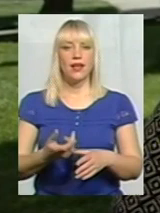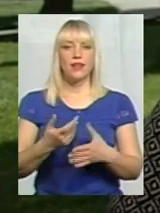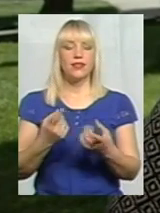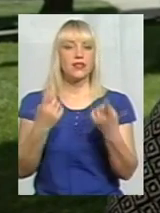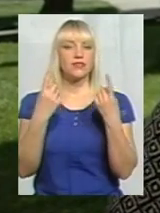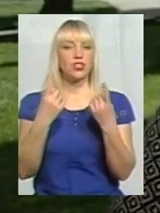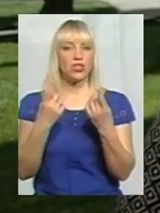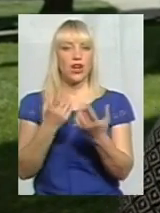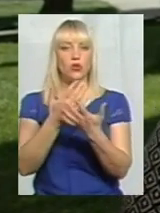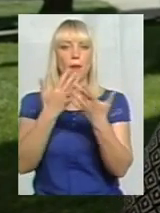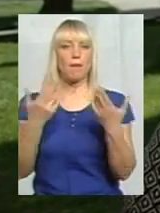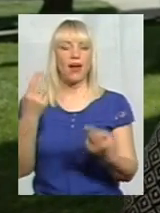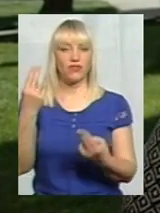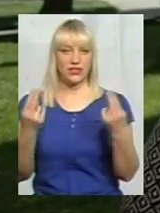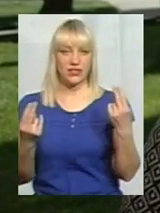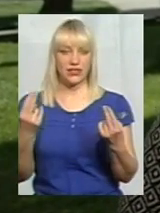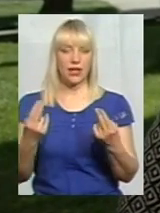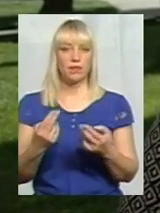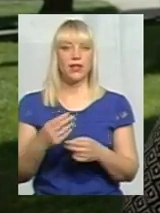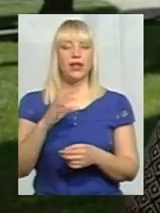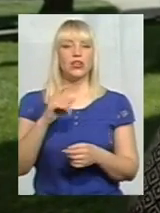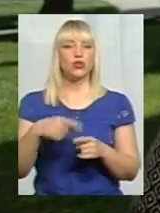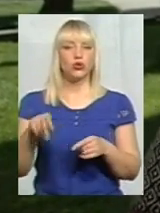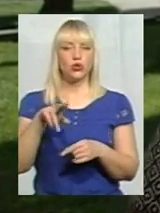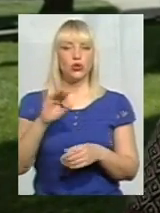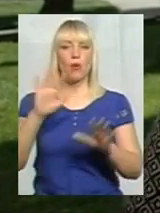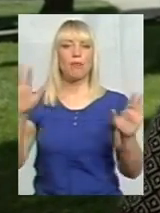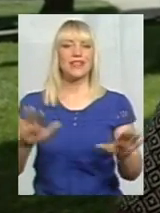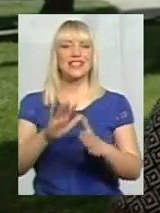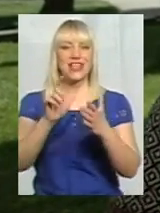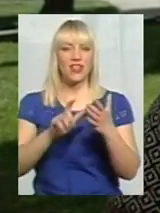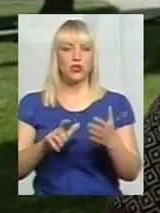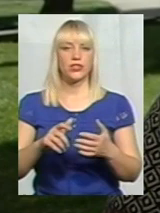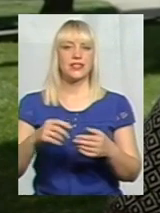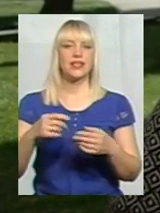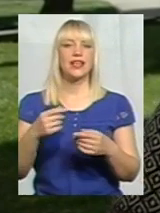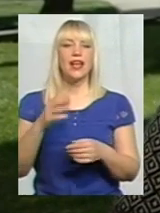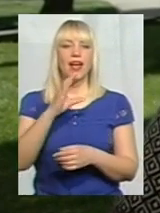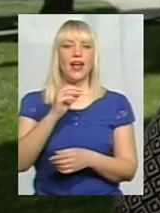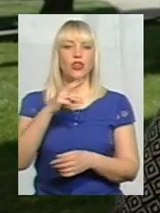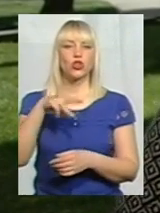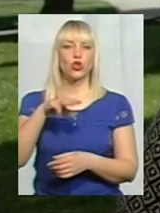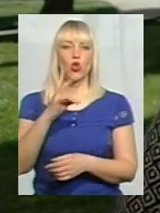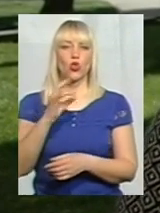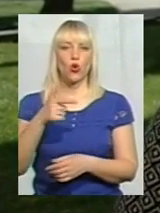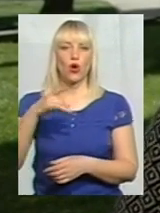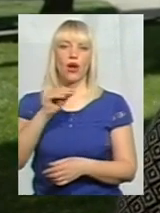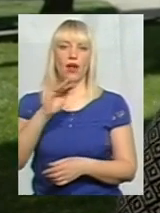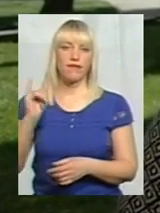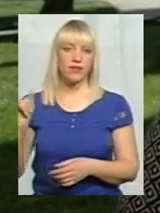в плані етнографії, пісенності. Ось, і що,